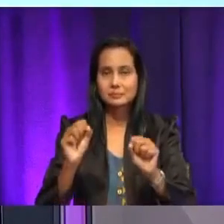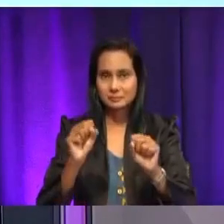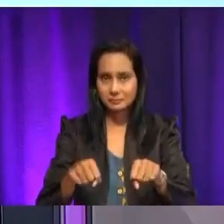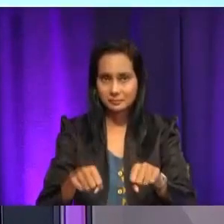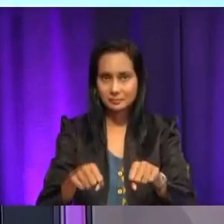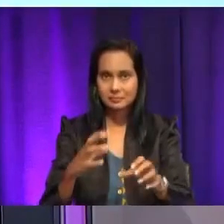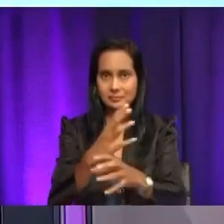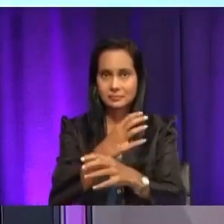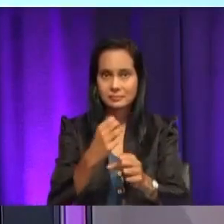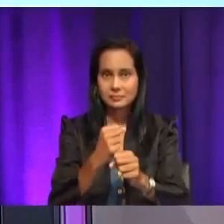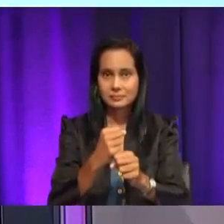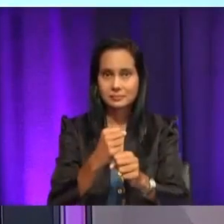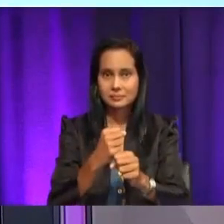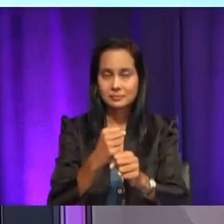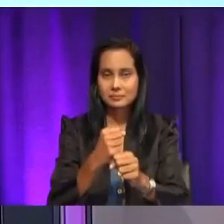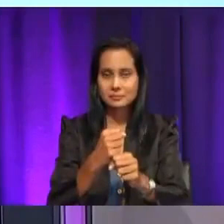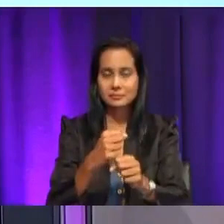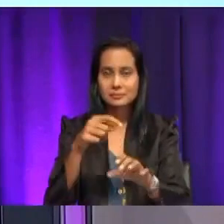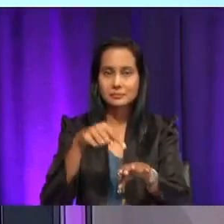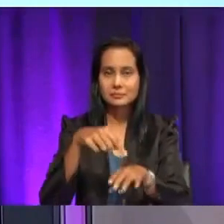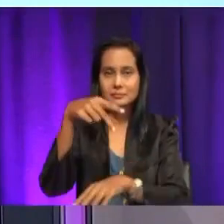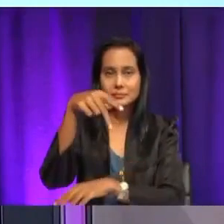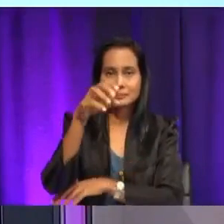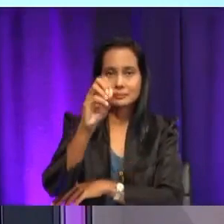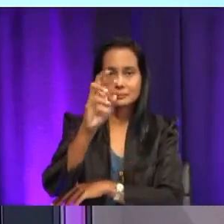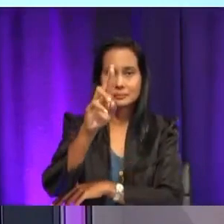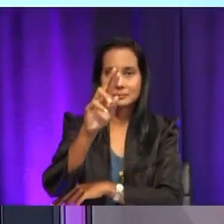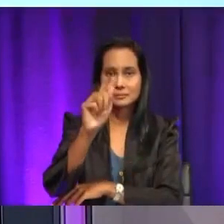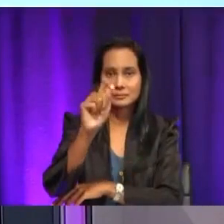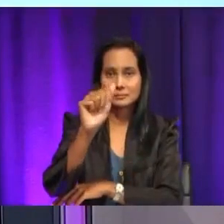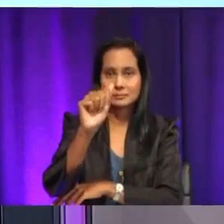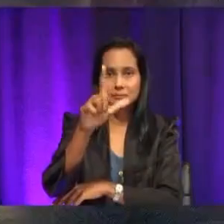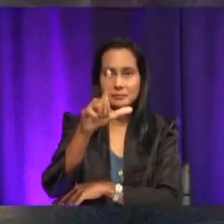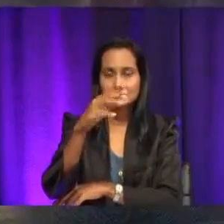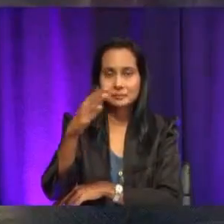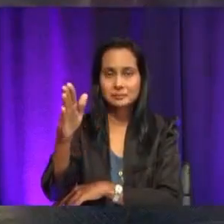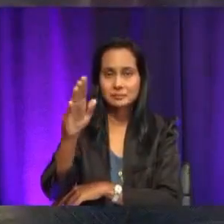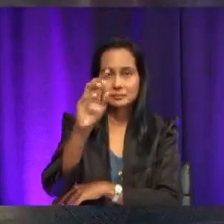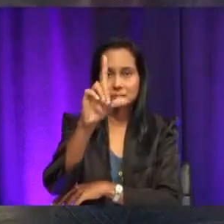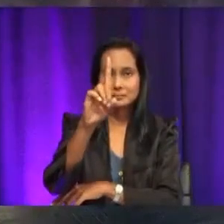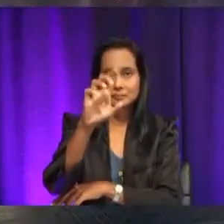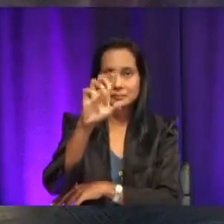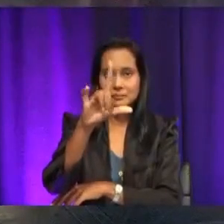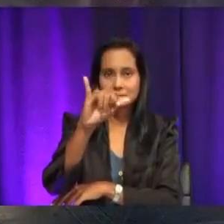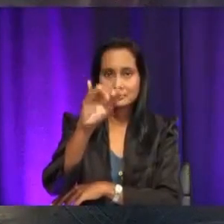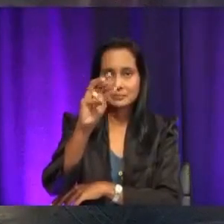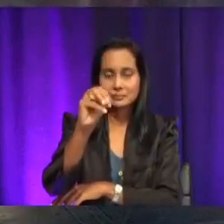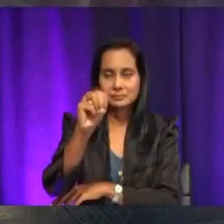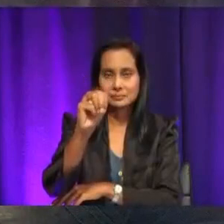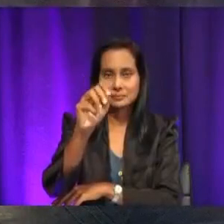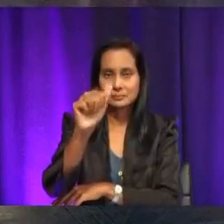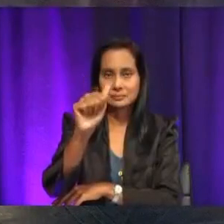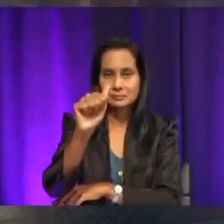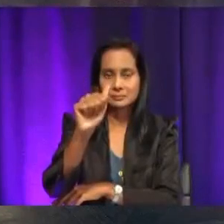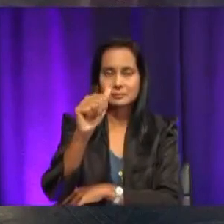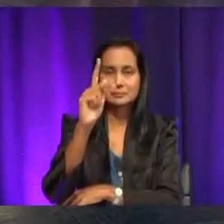mendapatkan bahan-bahan pembelajaran di portal The 5KPM. Okey, baiklah, diharapkan murid-murid menguasai sepenuhnya